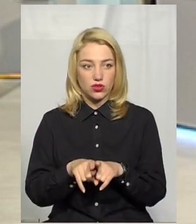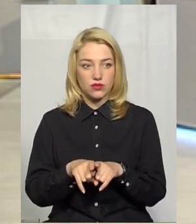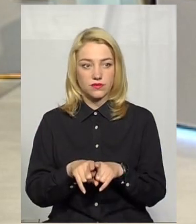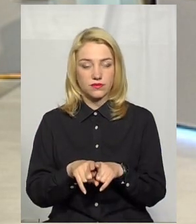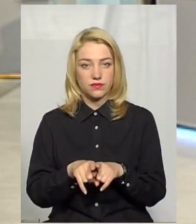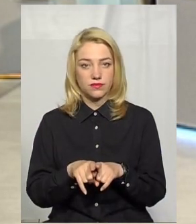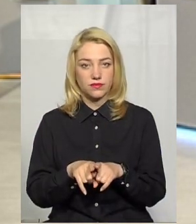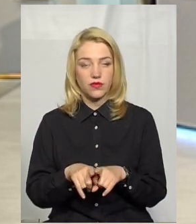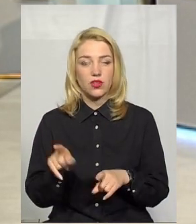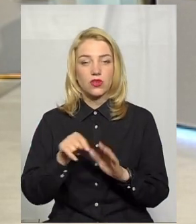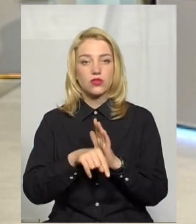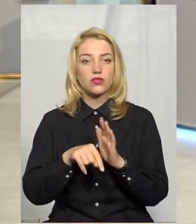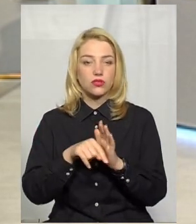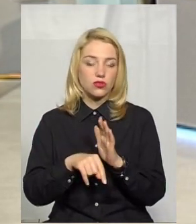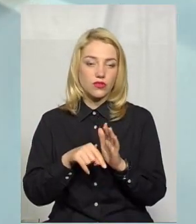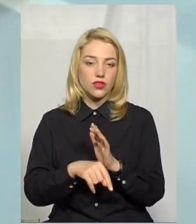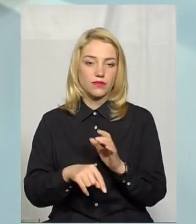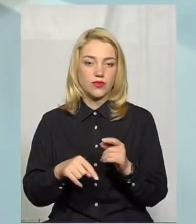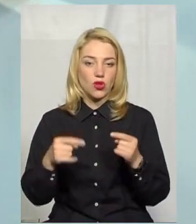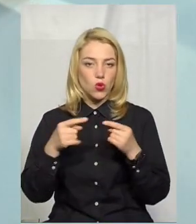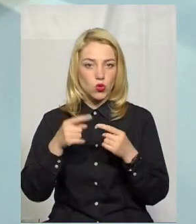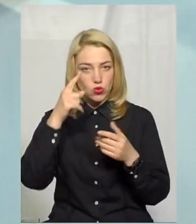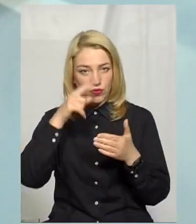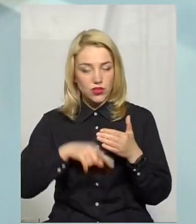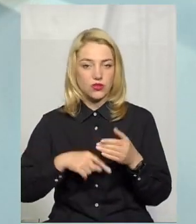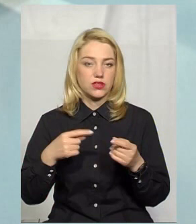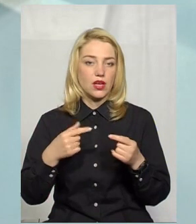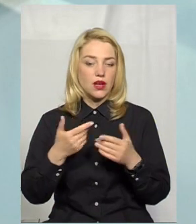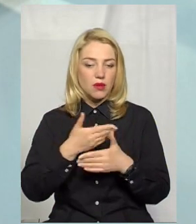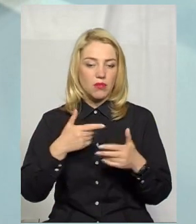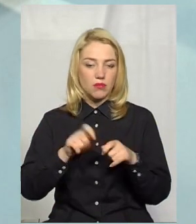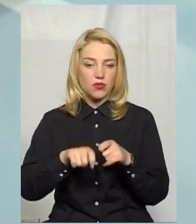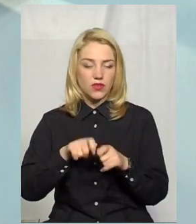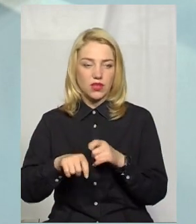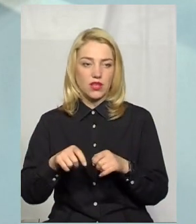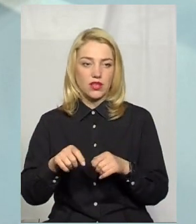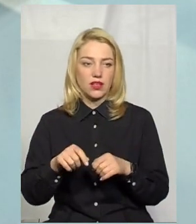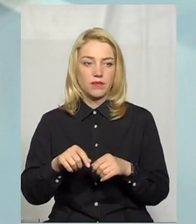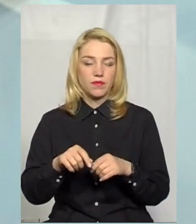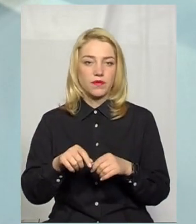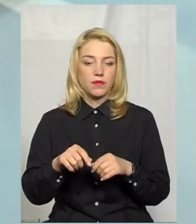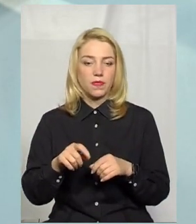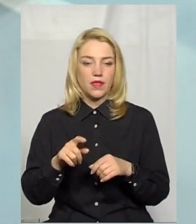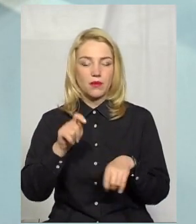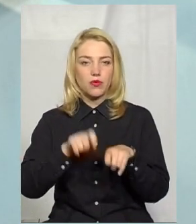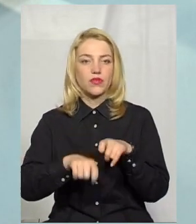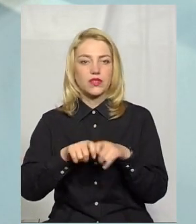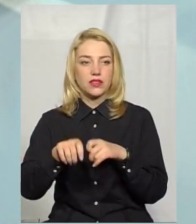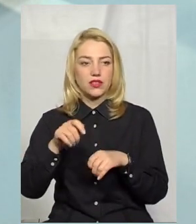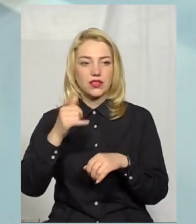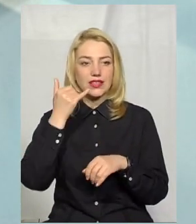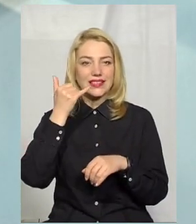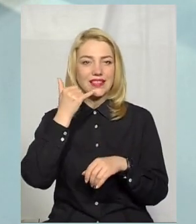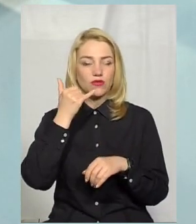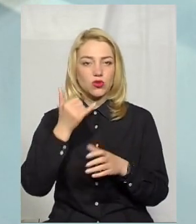Також, стосовно достовірності, ми перевіряли, найважливіше, звірити приймальні. Чи